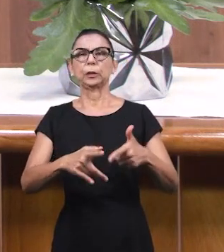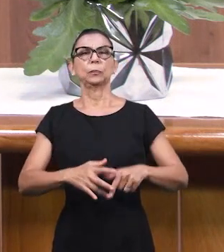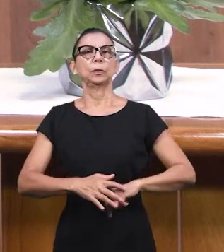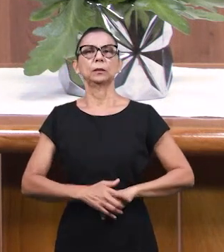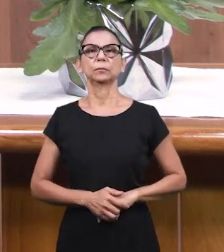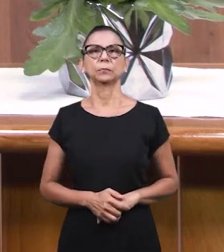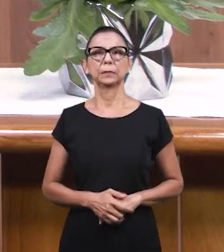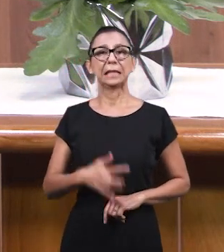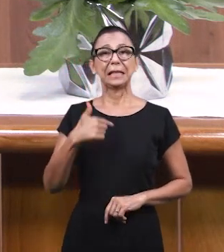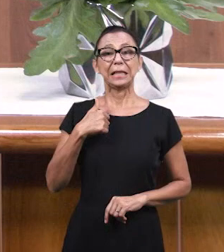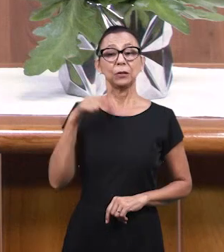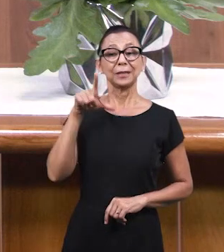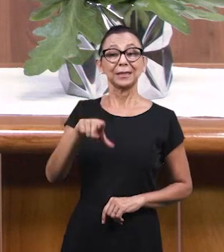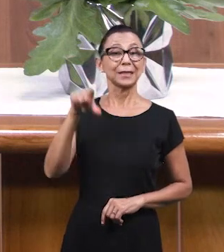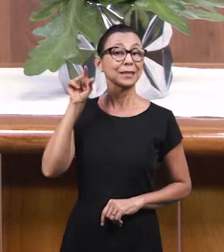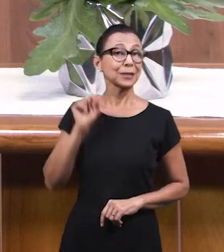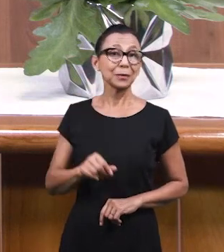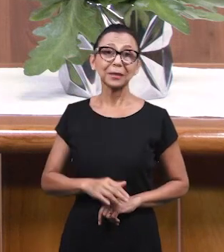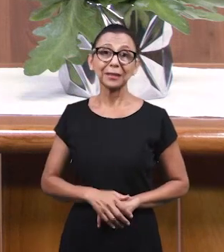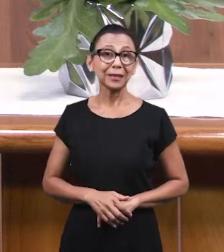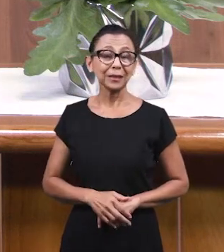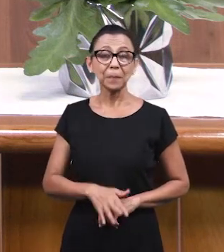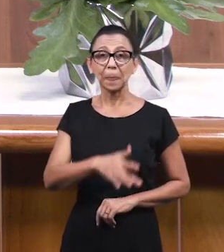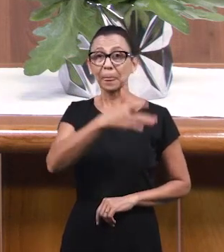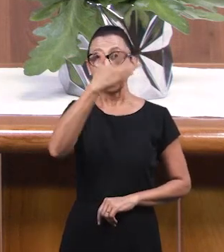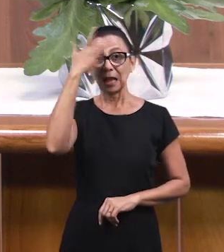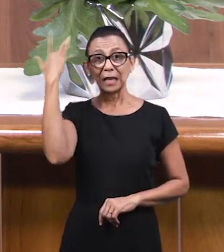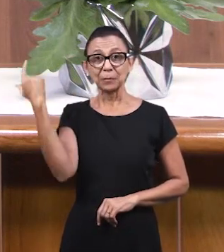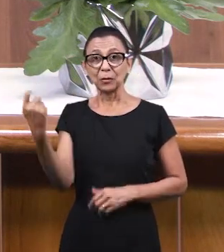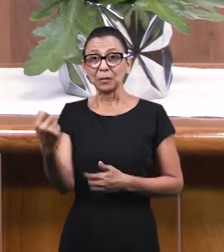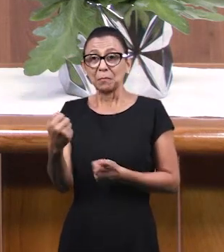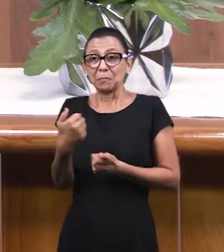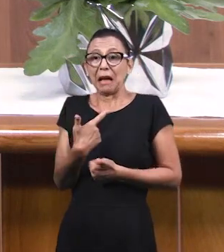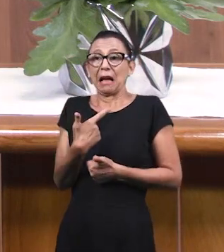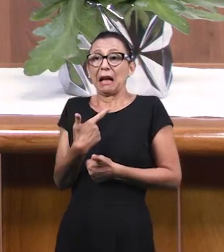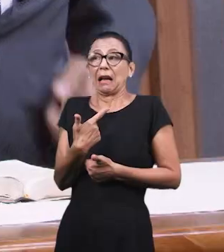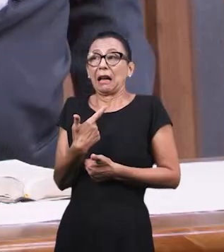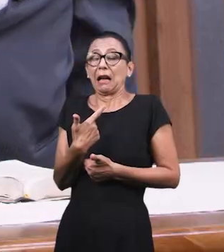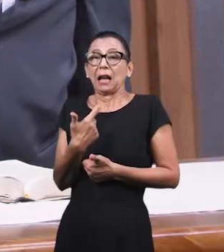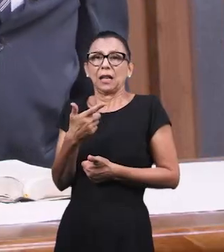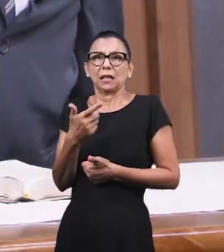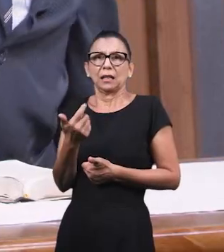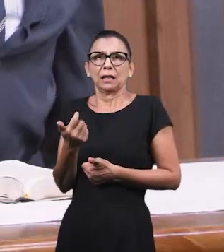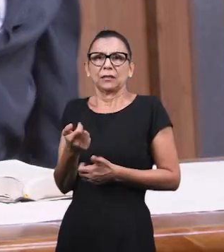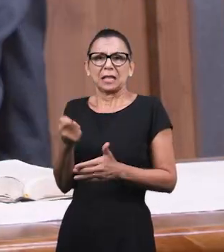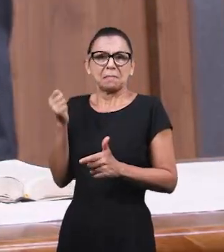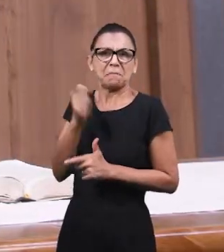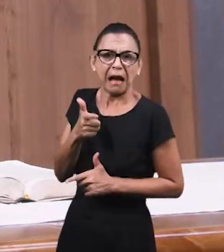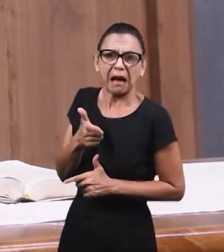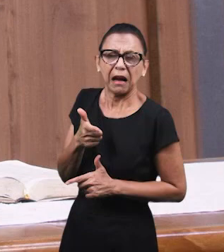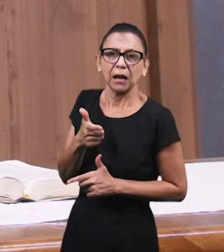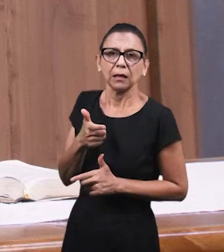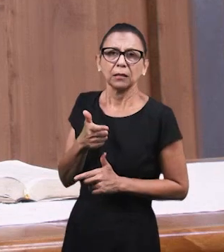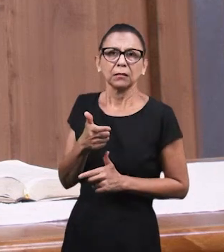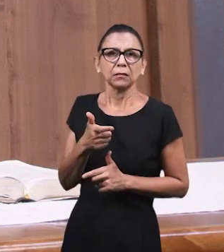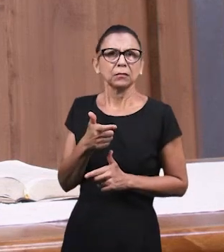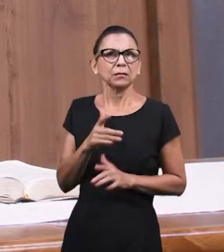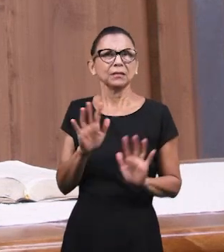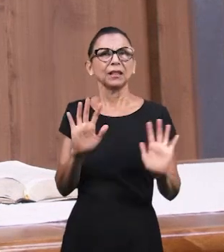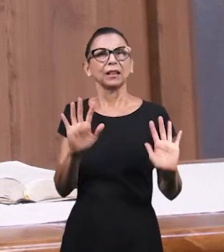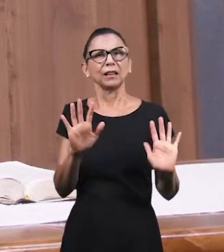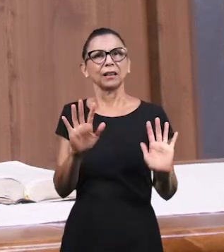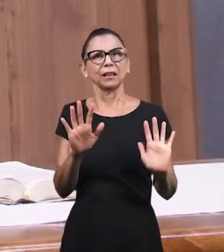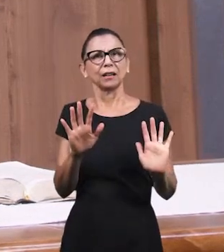простить. Итак, иногда мы обижаем, и мы обижаем людей. И прощение, оно